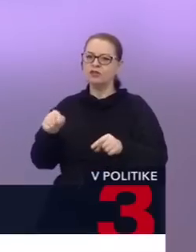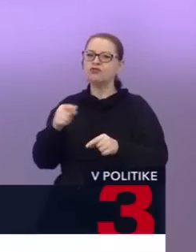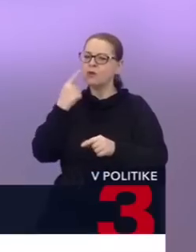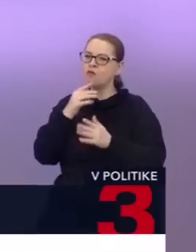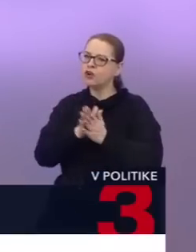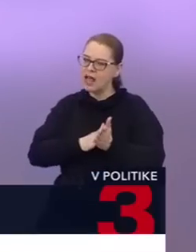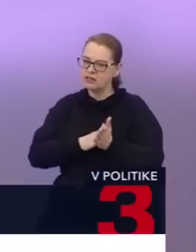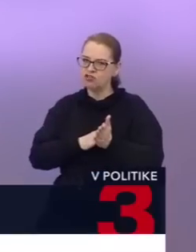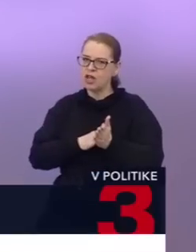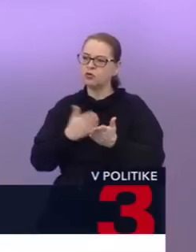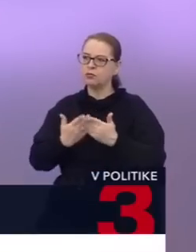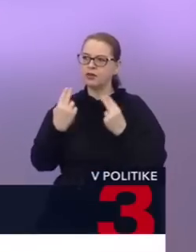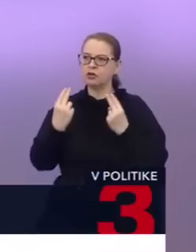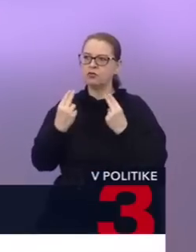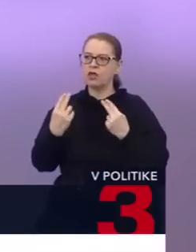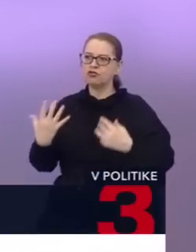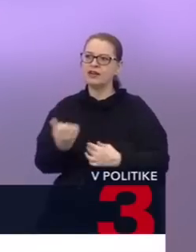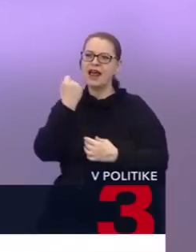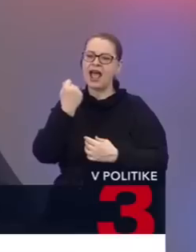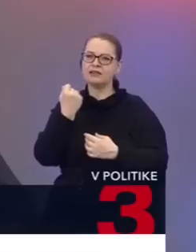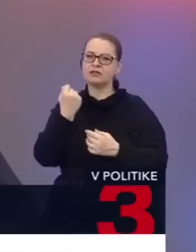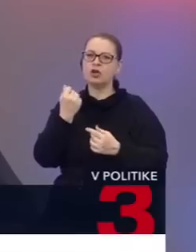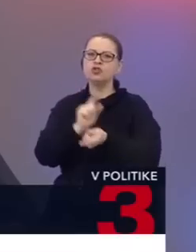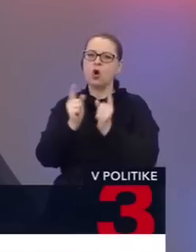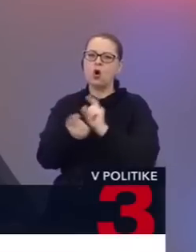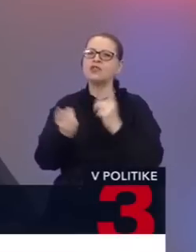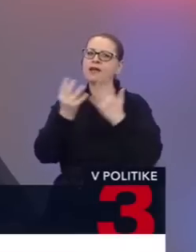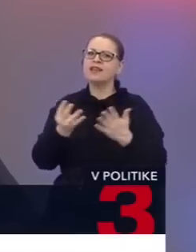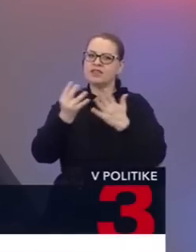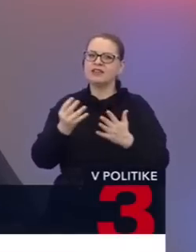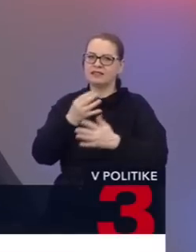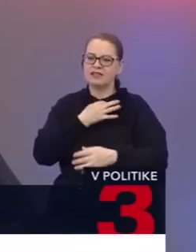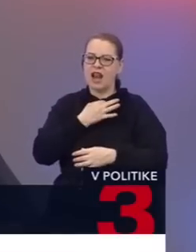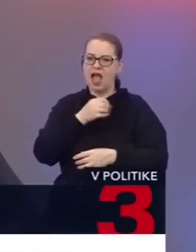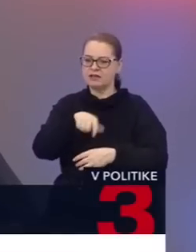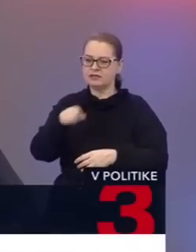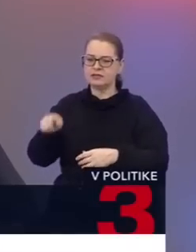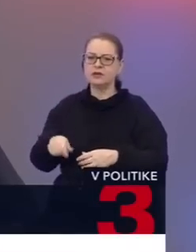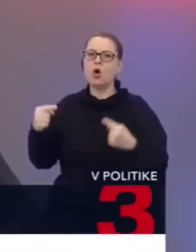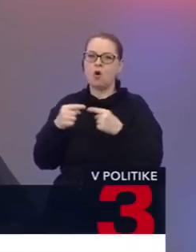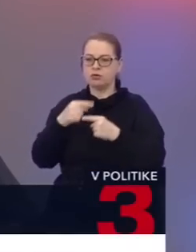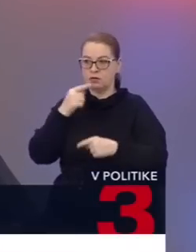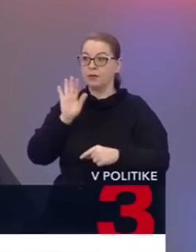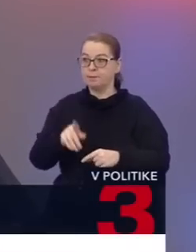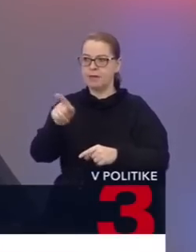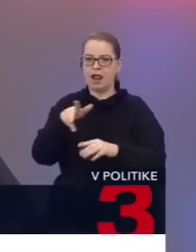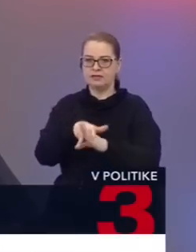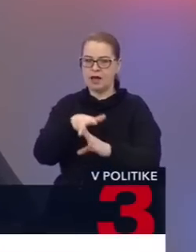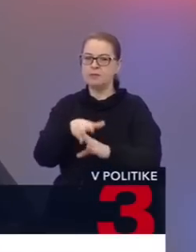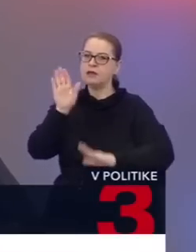v úvode. Preto je dôležité nájsť ten prienik na tých 90 hlasov. Aj na toto by vám opozícia vedela odpovedať. Mali ste zabezpečiť, aby